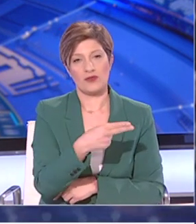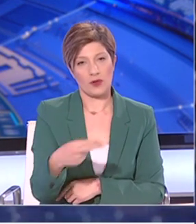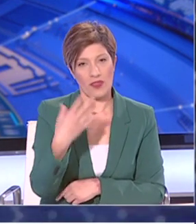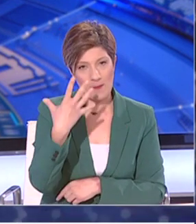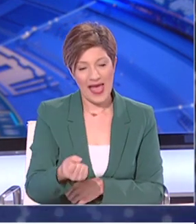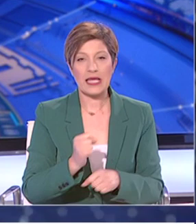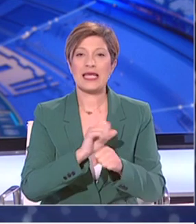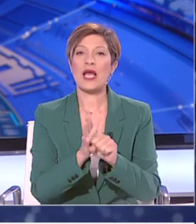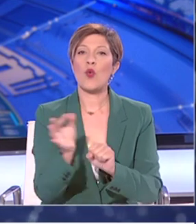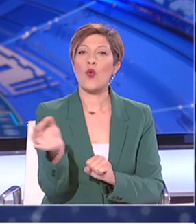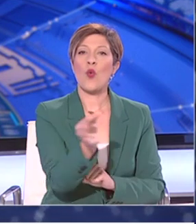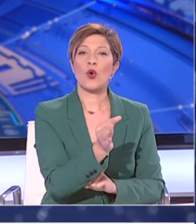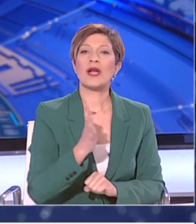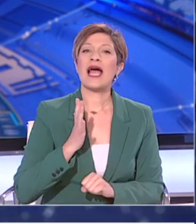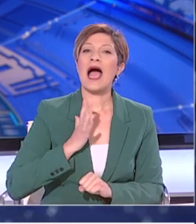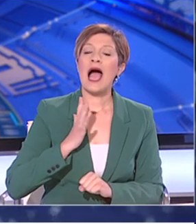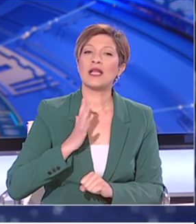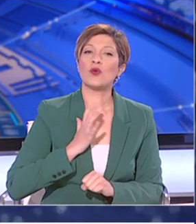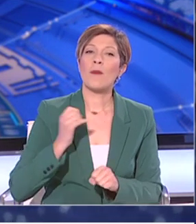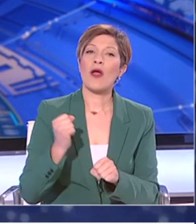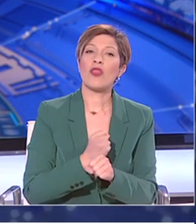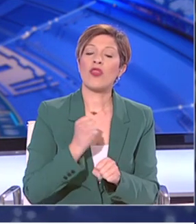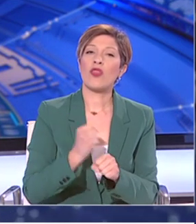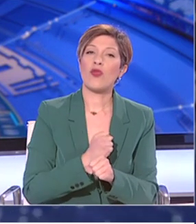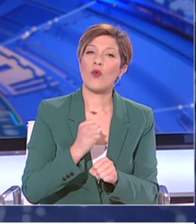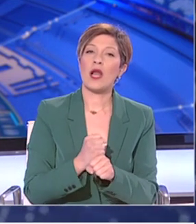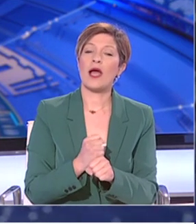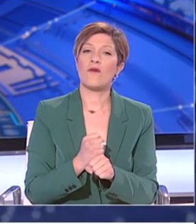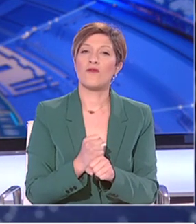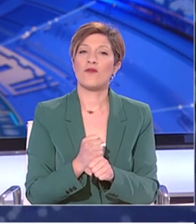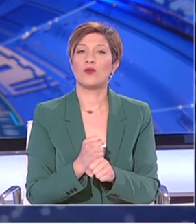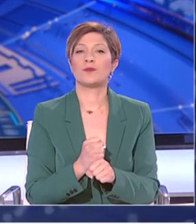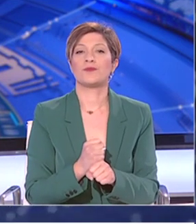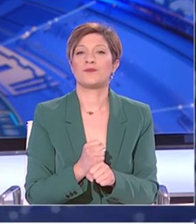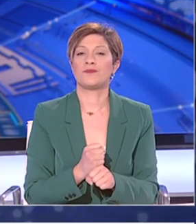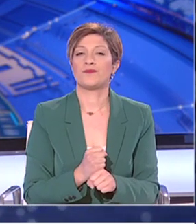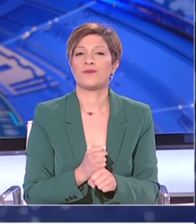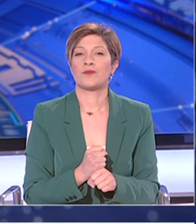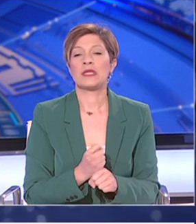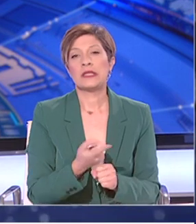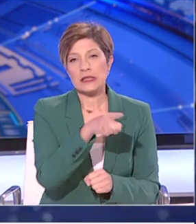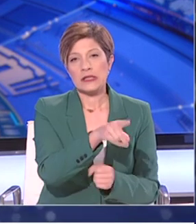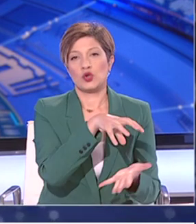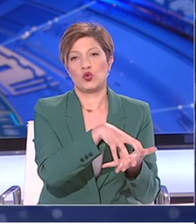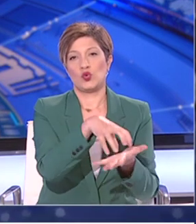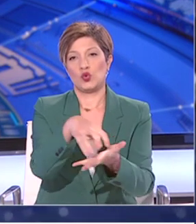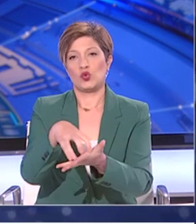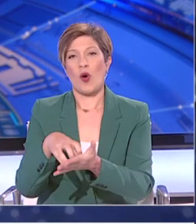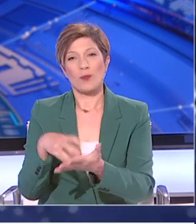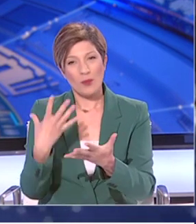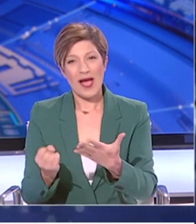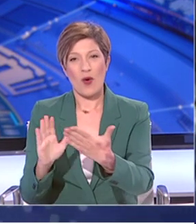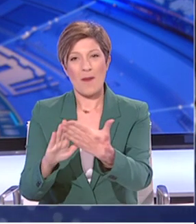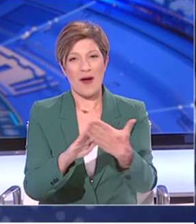λοιμόξεις, οι οποίες είναι σε άτομα τα οποία δουλεύουν σε τόπους που έρχονται σε